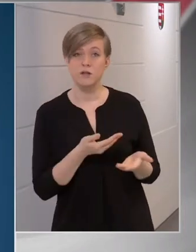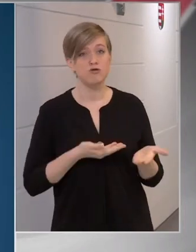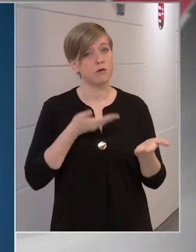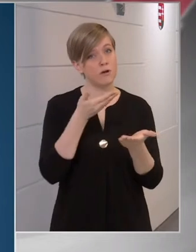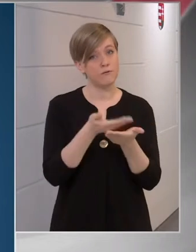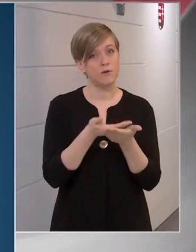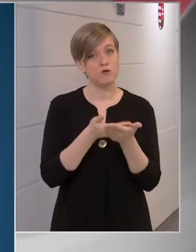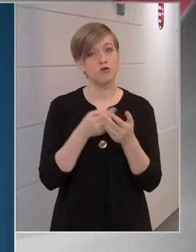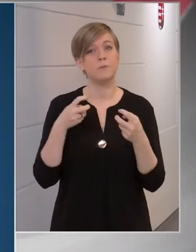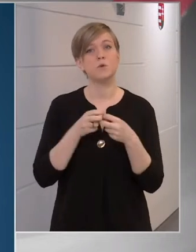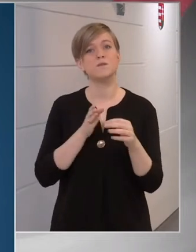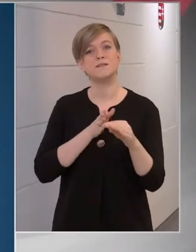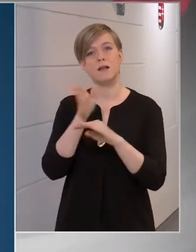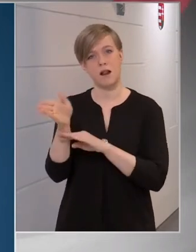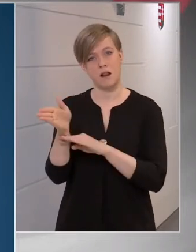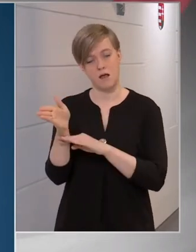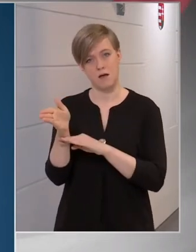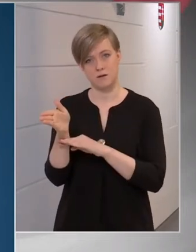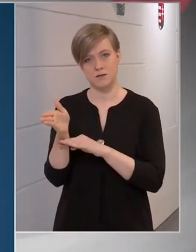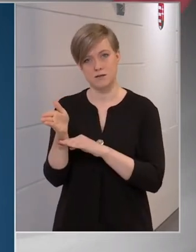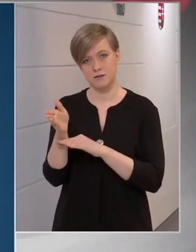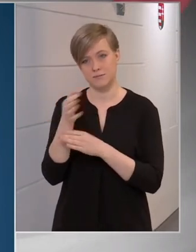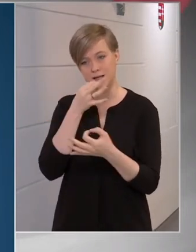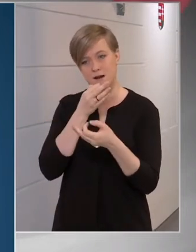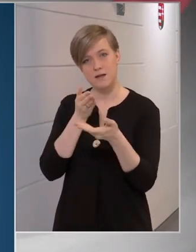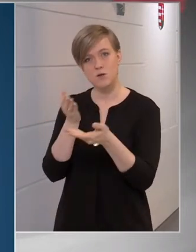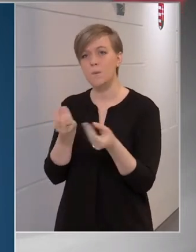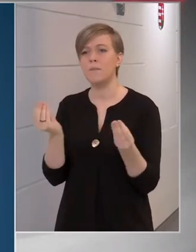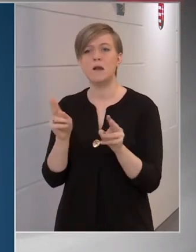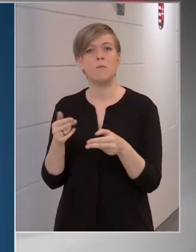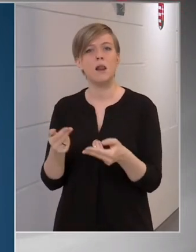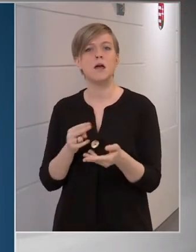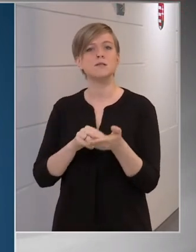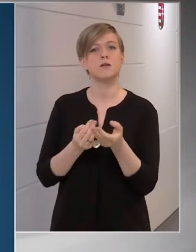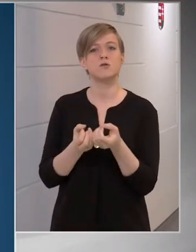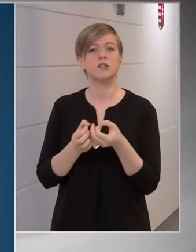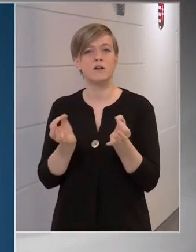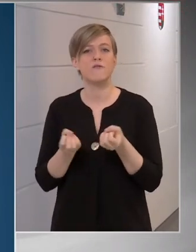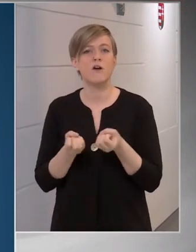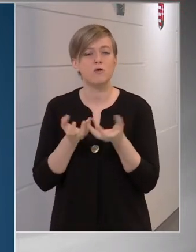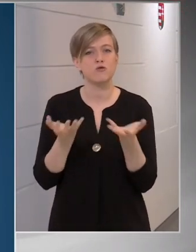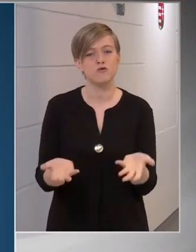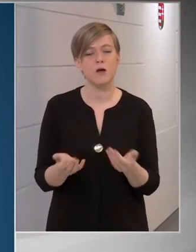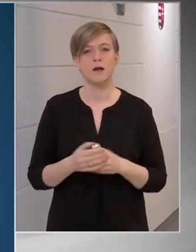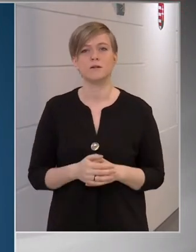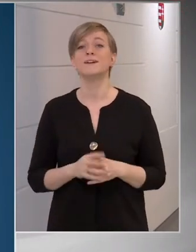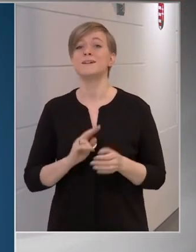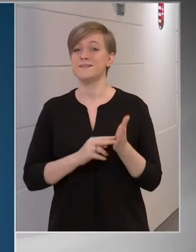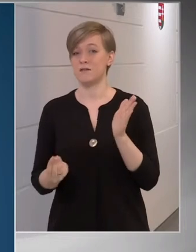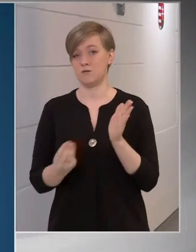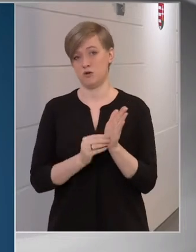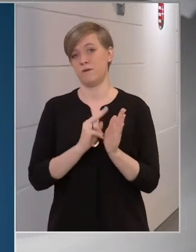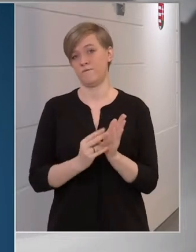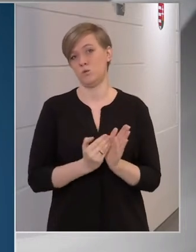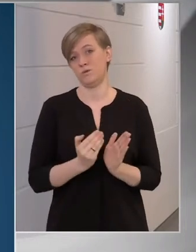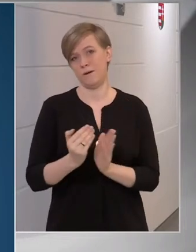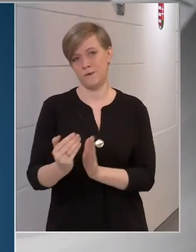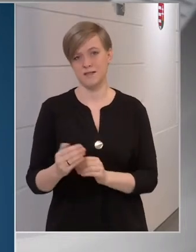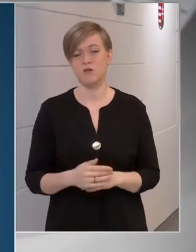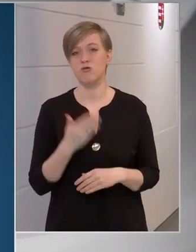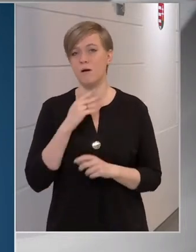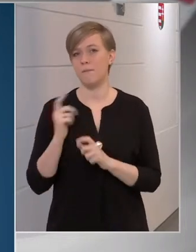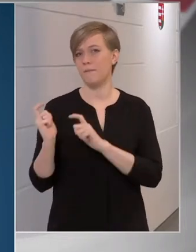Javastam, hogy Brüsszelhez forduljon a kérdező, hogy miért nem lehet a szerződését nyilvánoságra hozni. A szerződésben van világos ütemezés. Hogyha